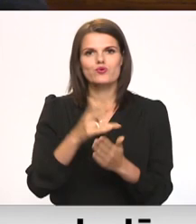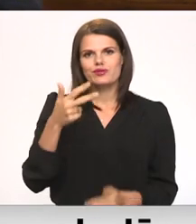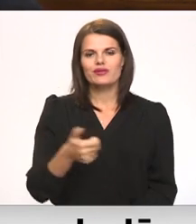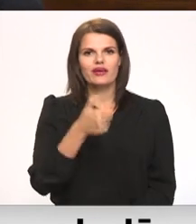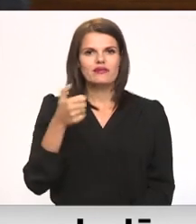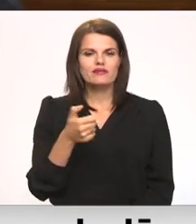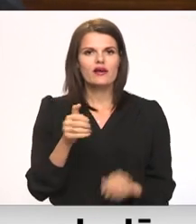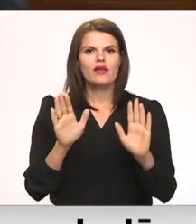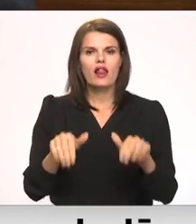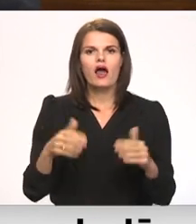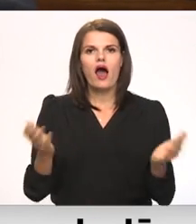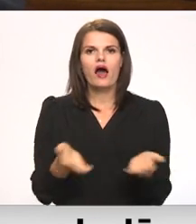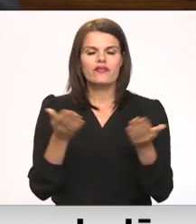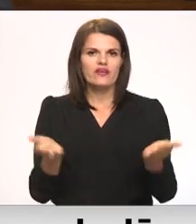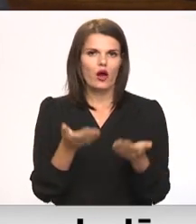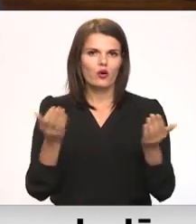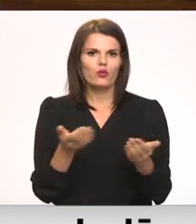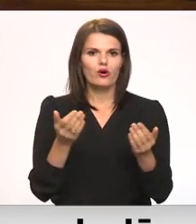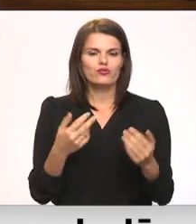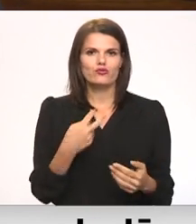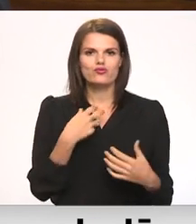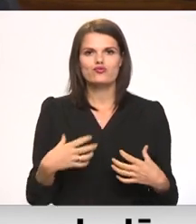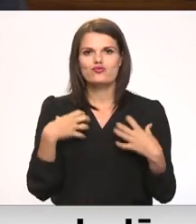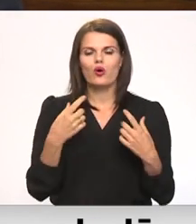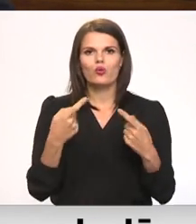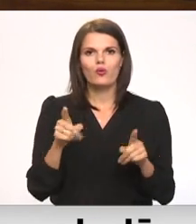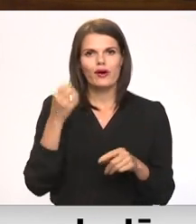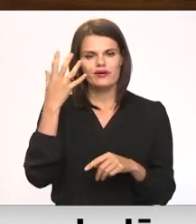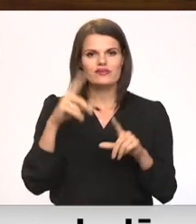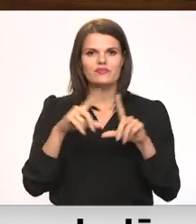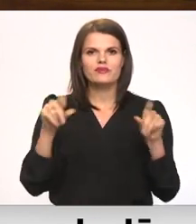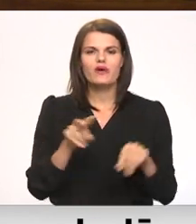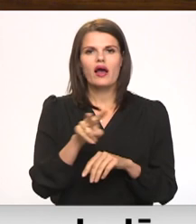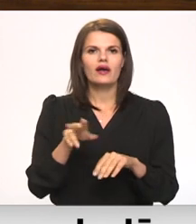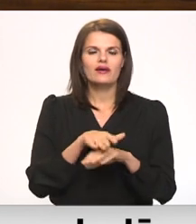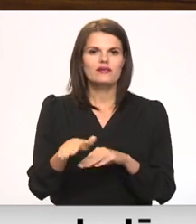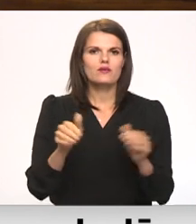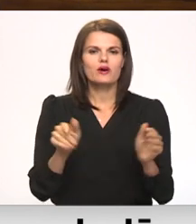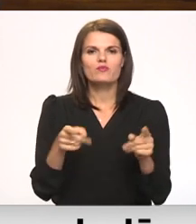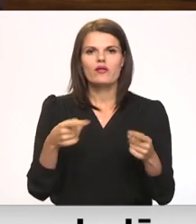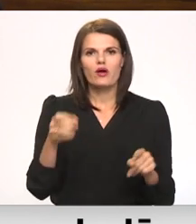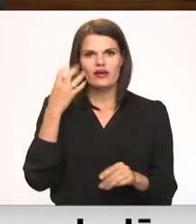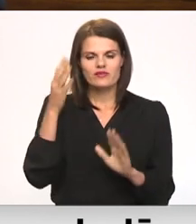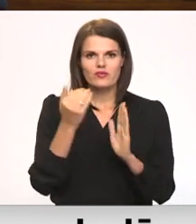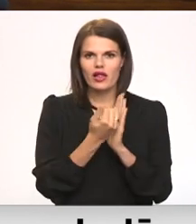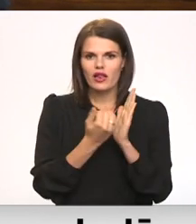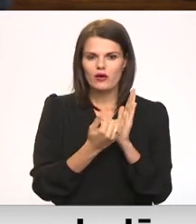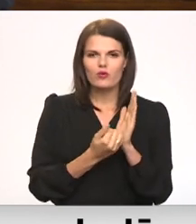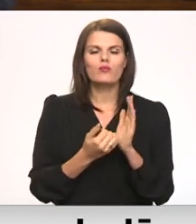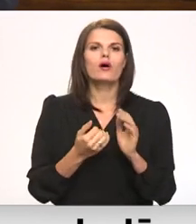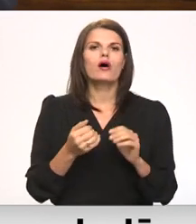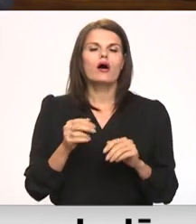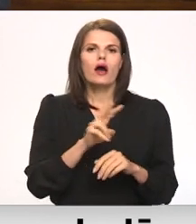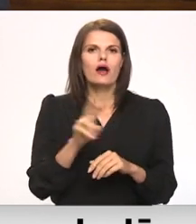lai mīkstinātu šoku, kuru izglītības iestādes, kas izstino mazgumtautību izglītības programmas, kā arī mazgumtautībām